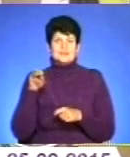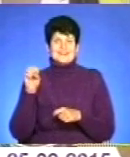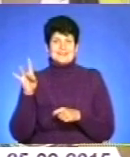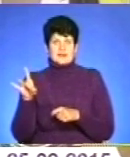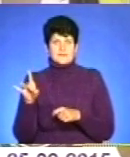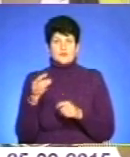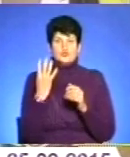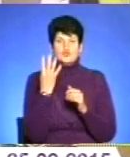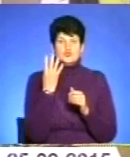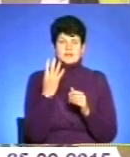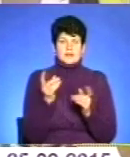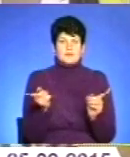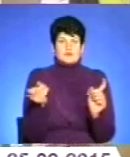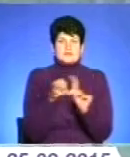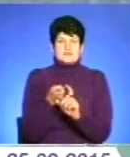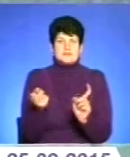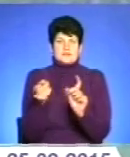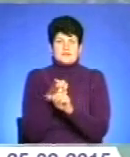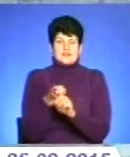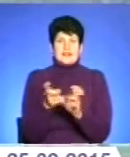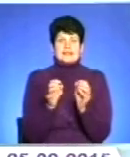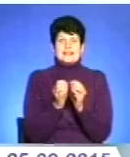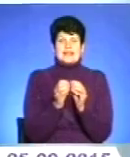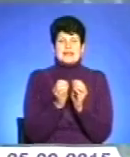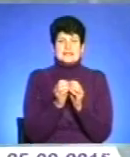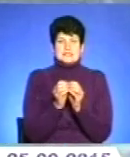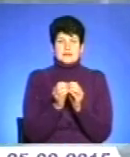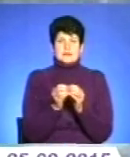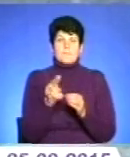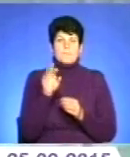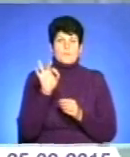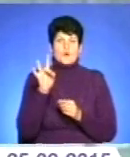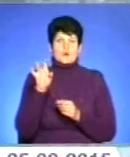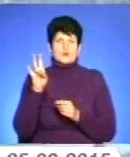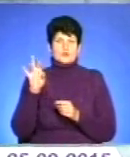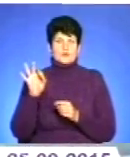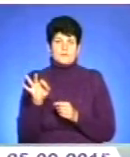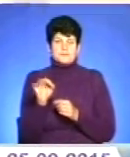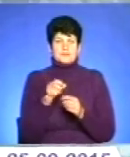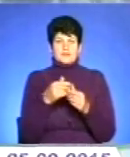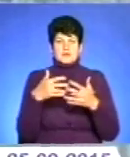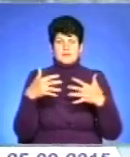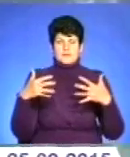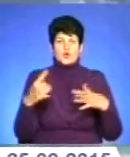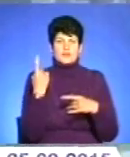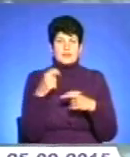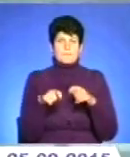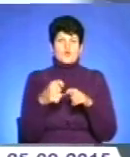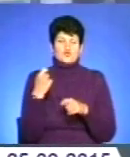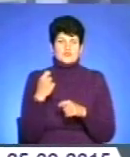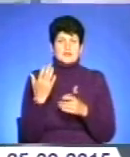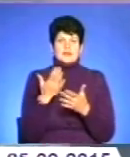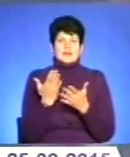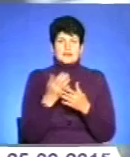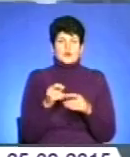– по звідництву, 10 правопорушень – розповсюдження порнографічних предметів, то одне правопорушення, яке